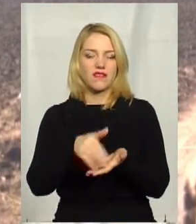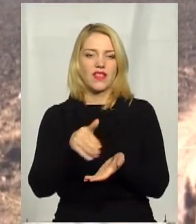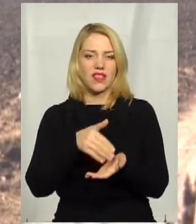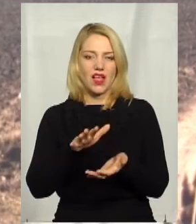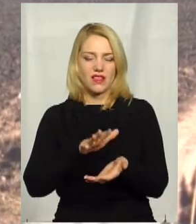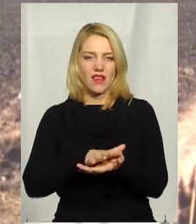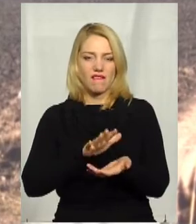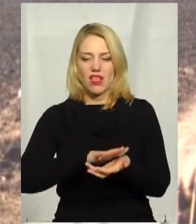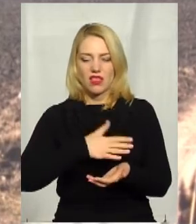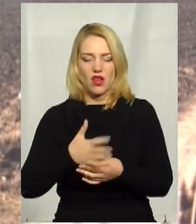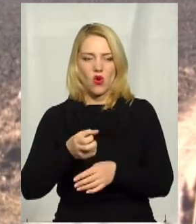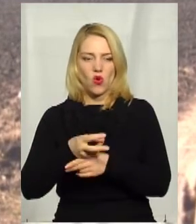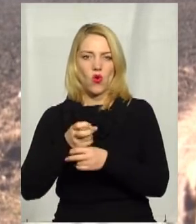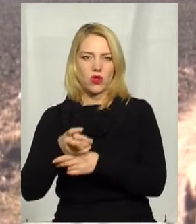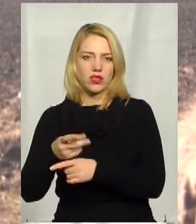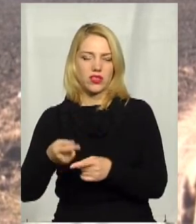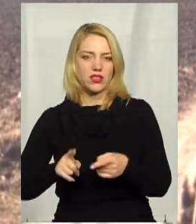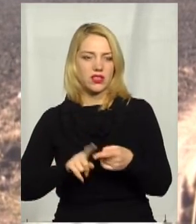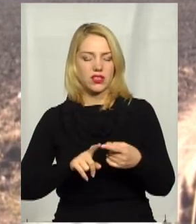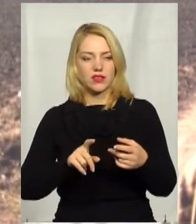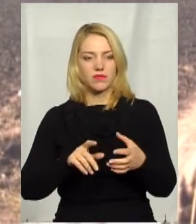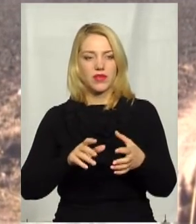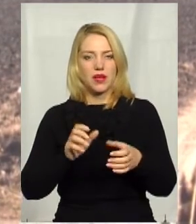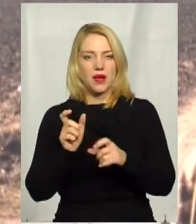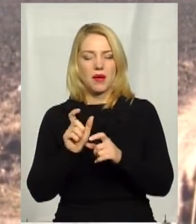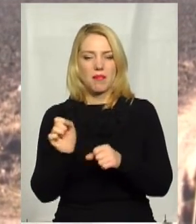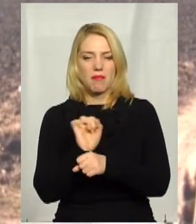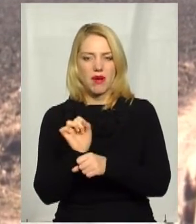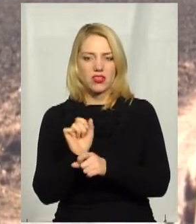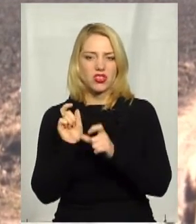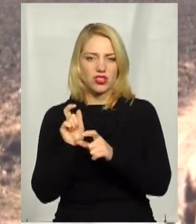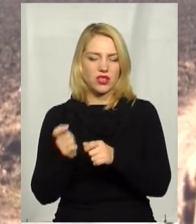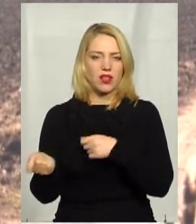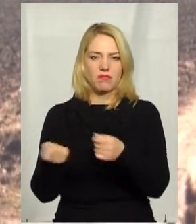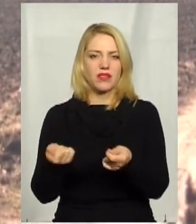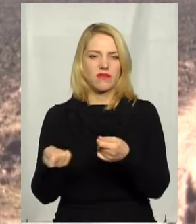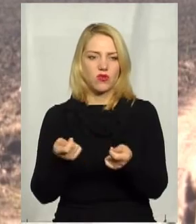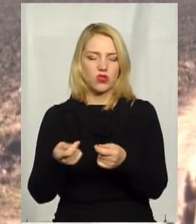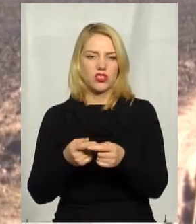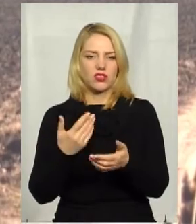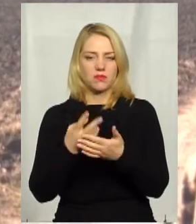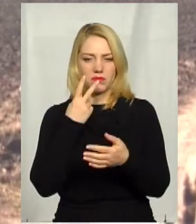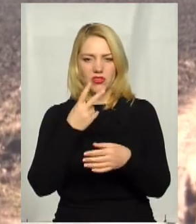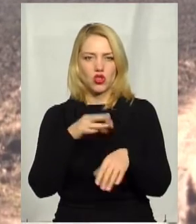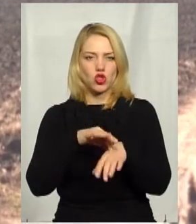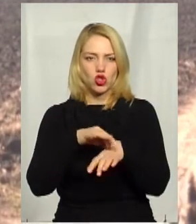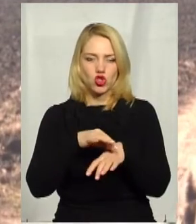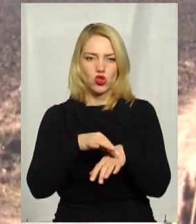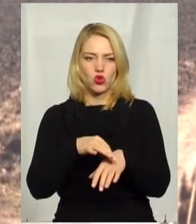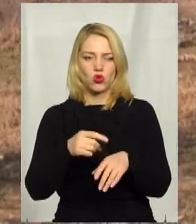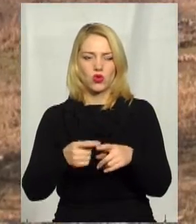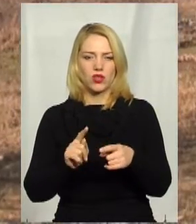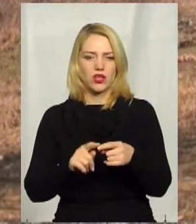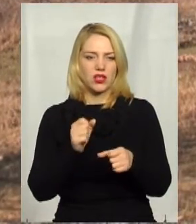ці відходи звалені, є місця, великі машиноперевози, які обвали, збірно, шкури сняти, обвали віддільно,